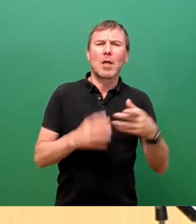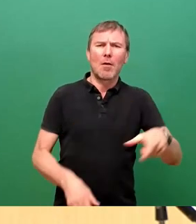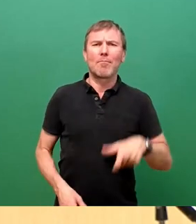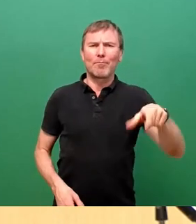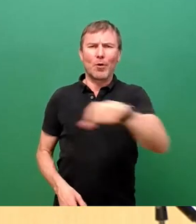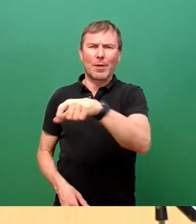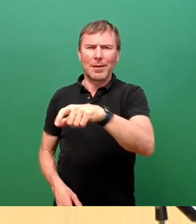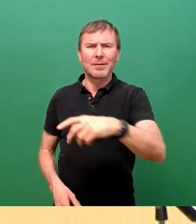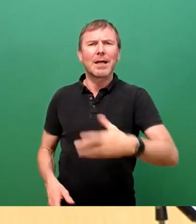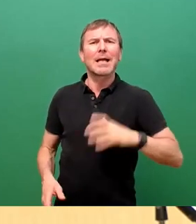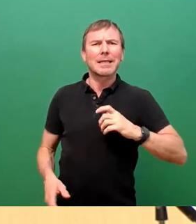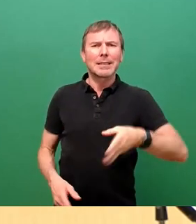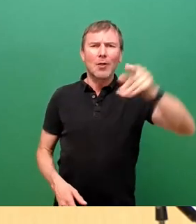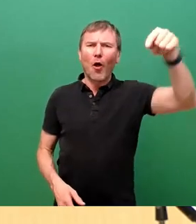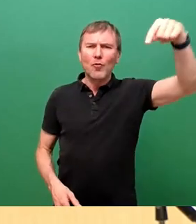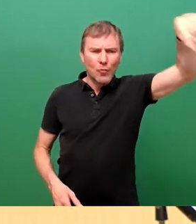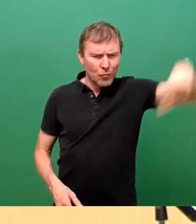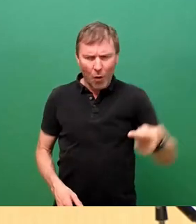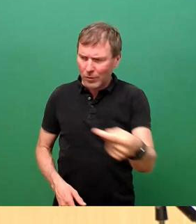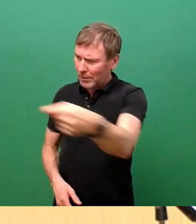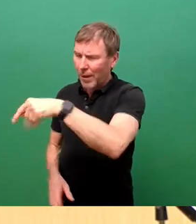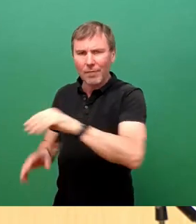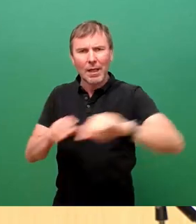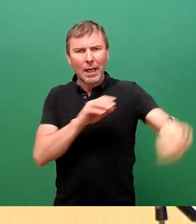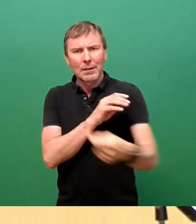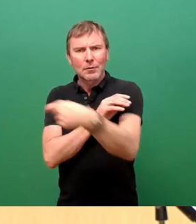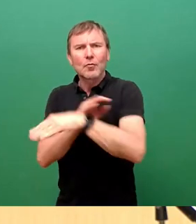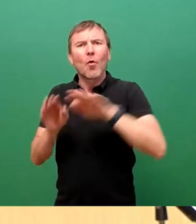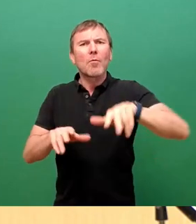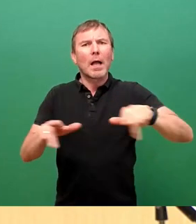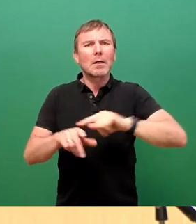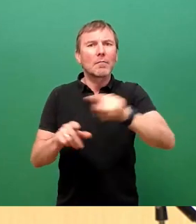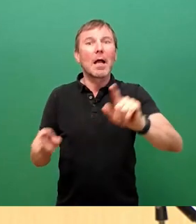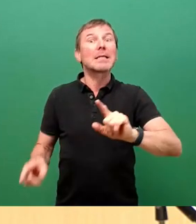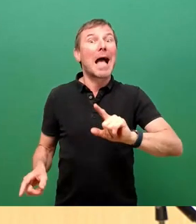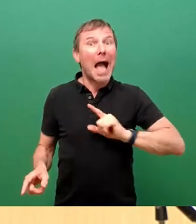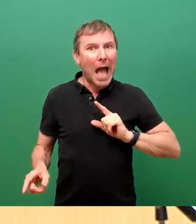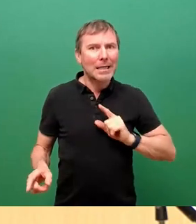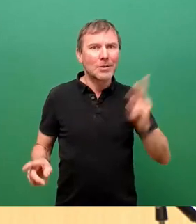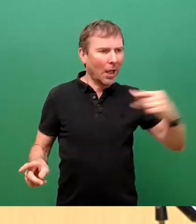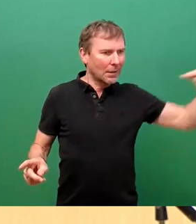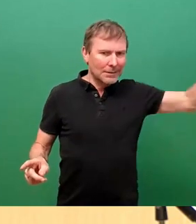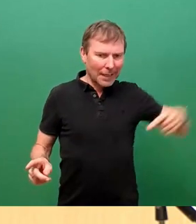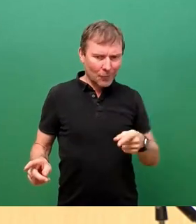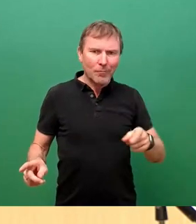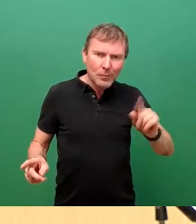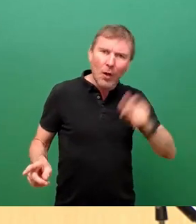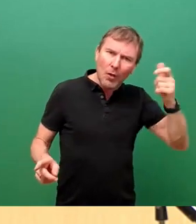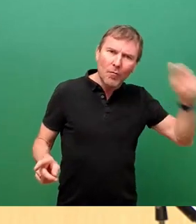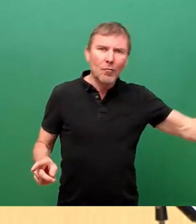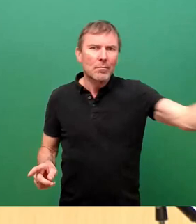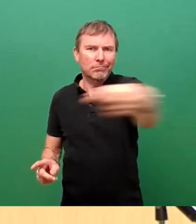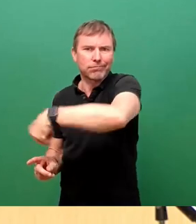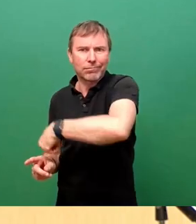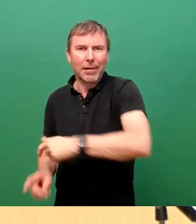Dresdner Norden abwickeln soll. Der überregionale Verkehr soll eigentlich gar nicht durchs Zentrum geleitet werden. Das wird aber